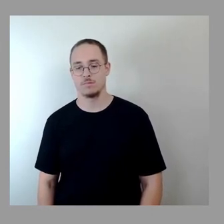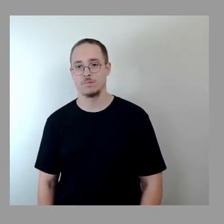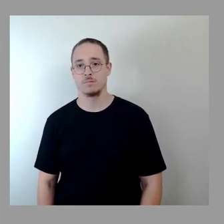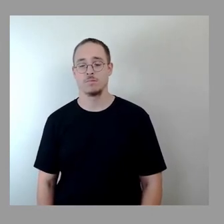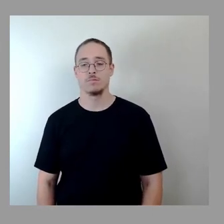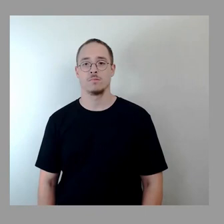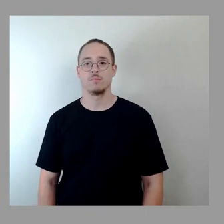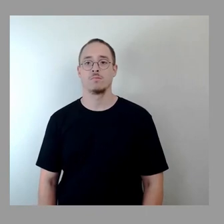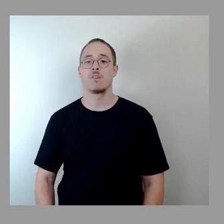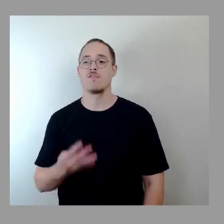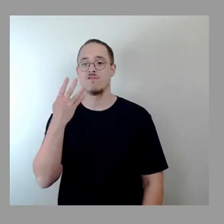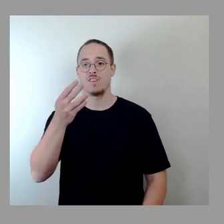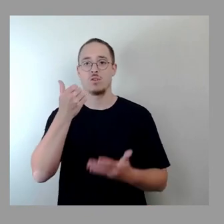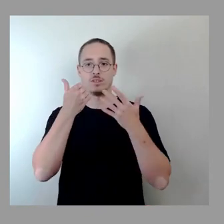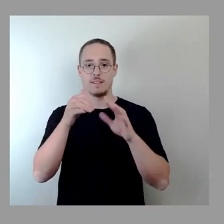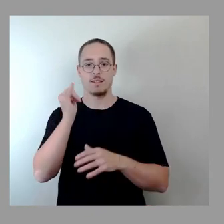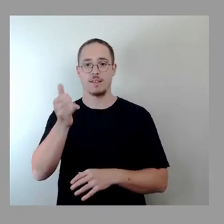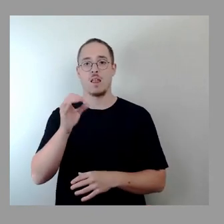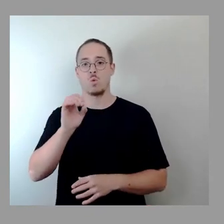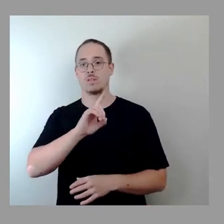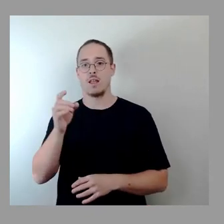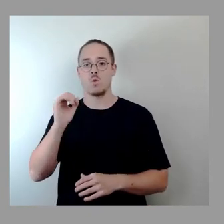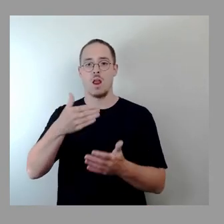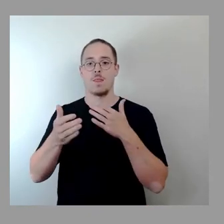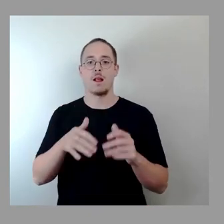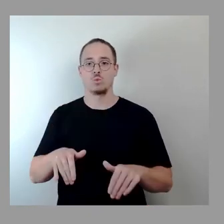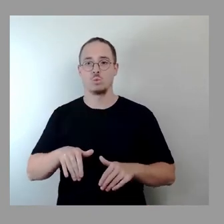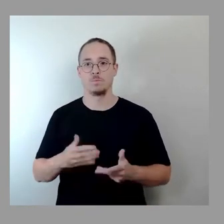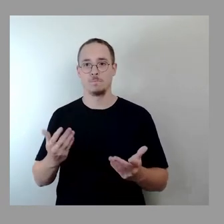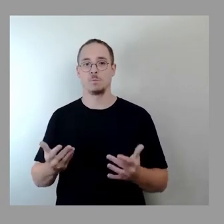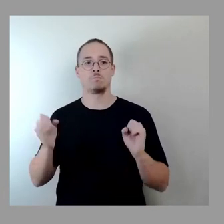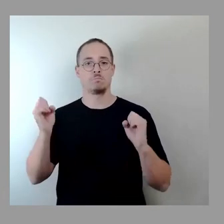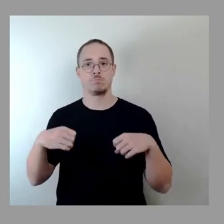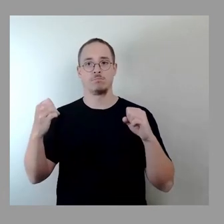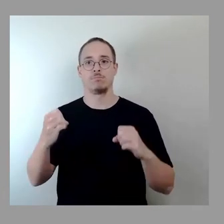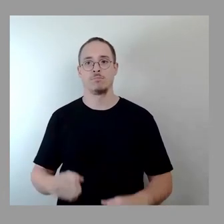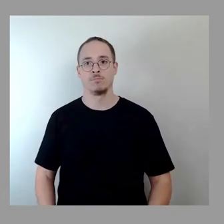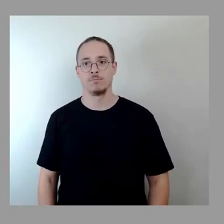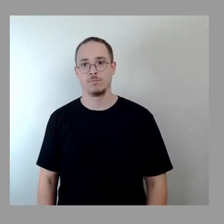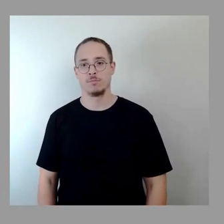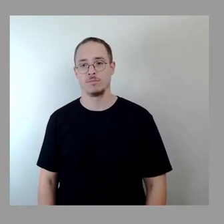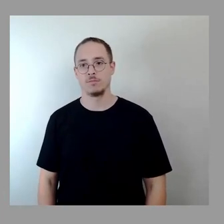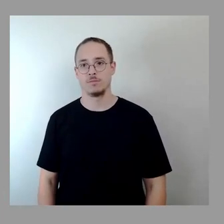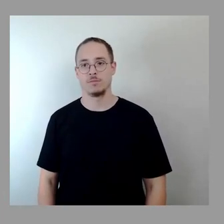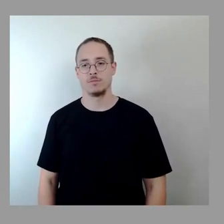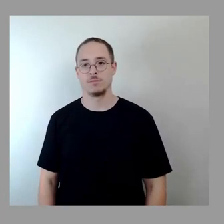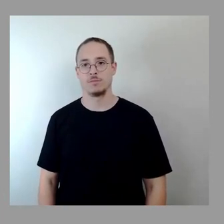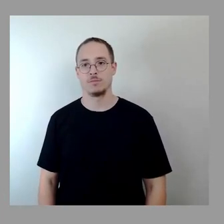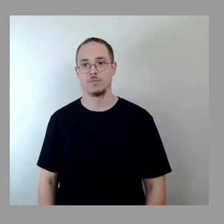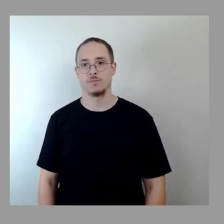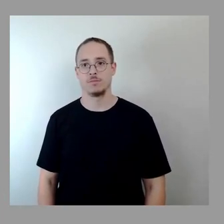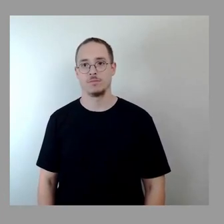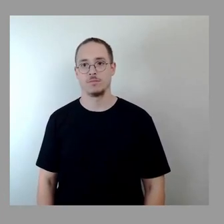Mit 64 Ja, 0 Nein, 0 Enthaltung, so beschlossen. Dann nehmen wir das als Grundlage, was den